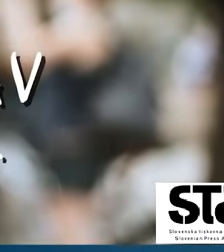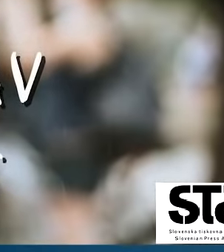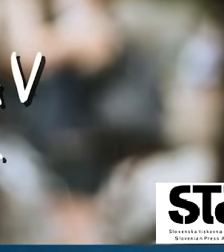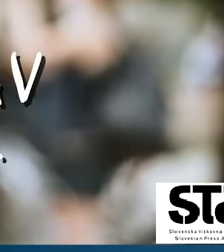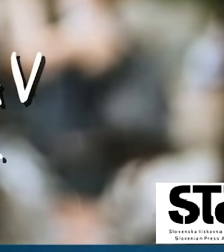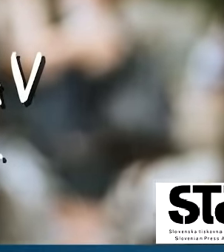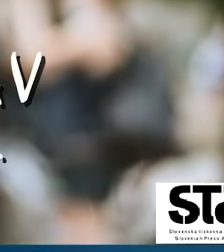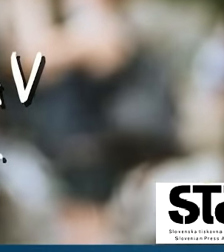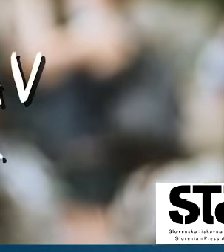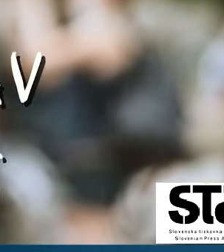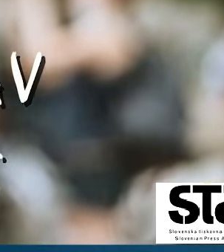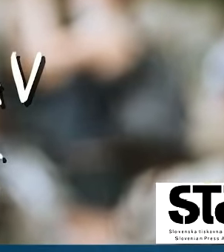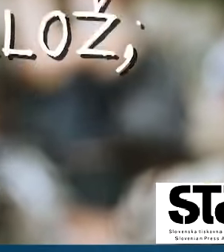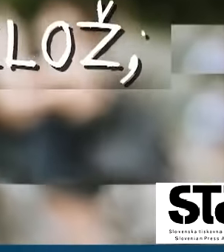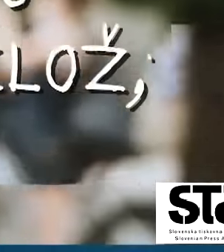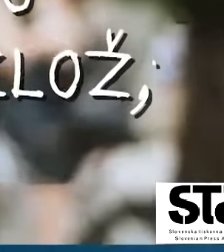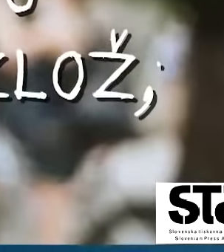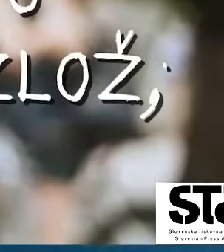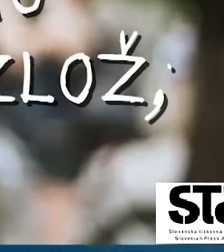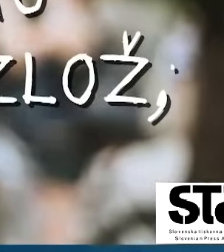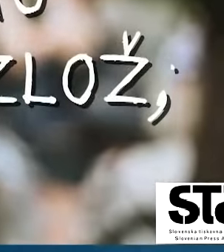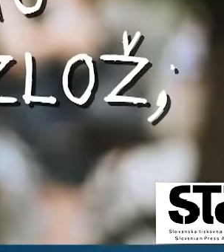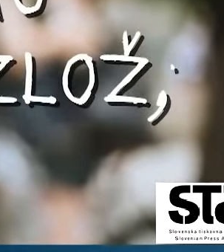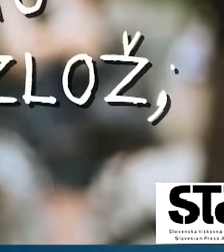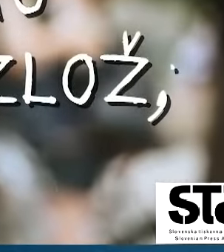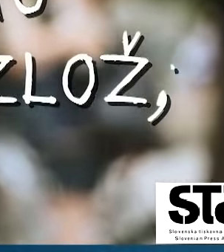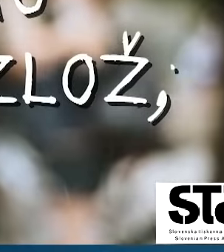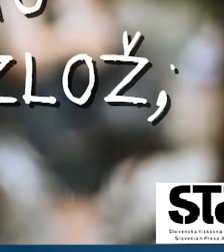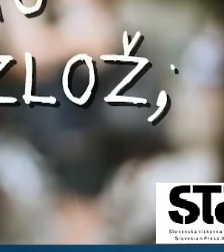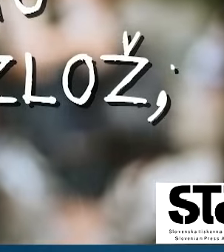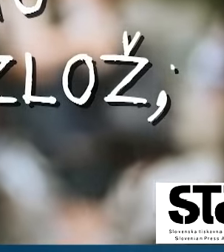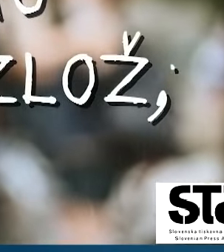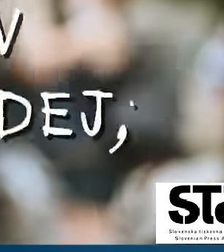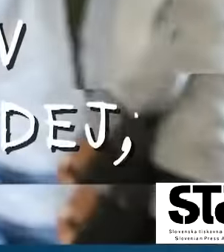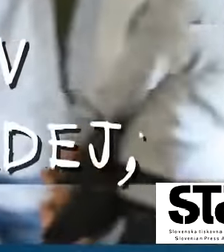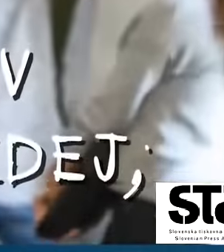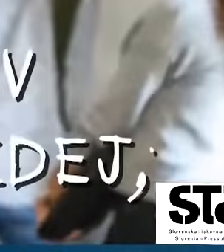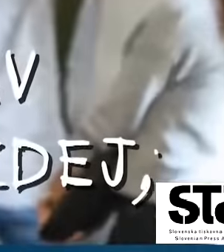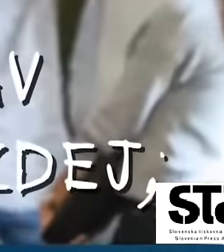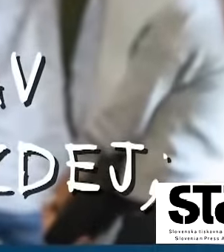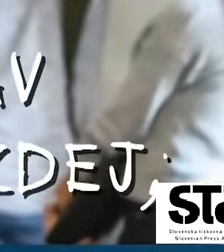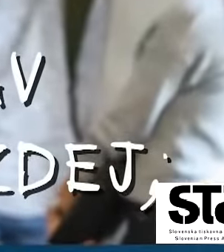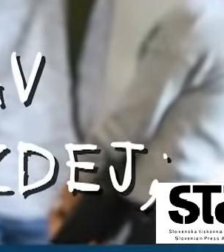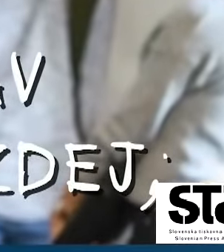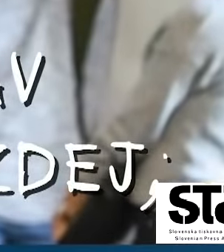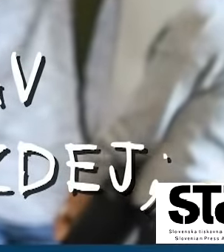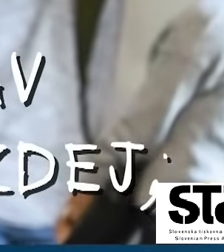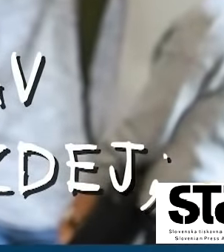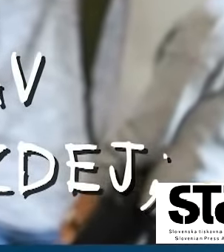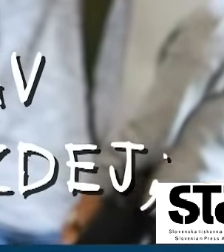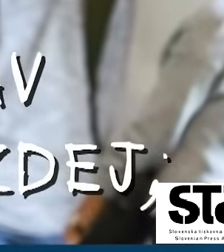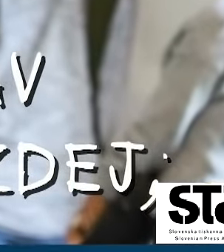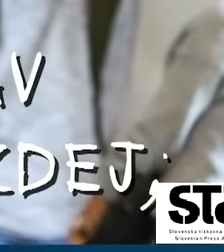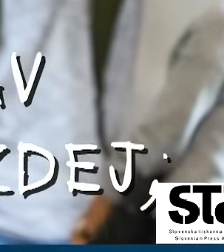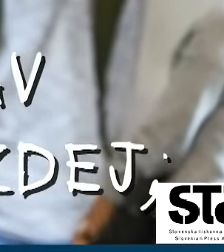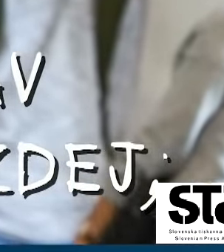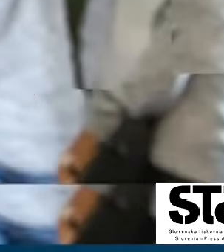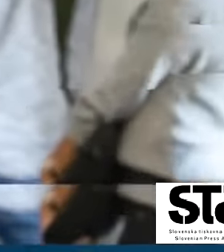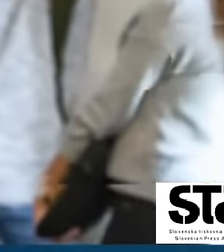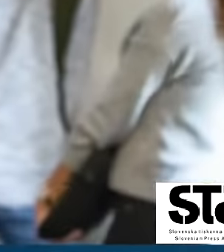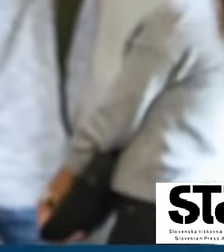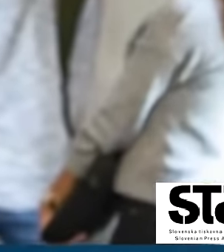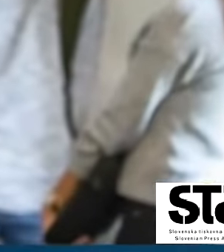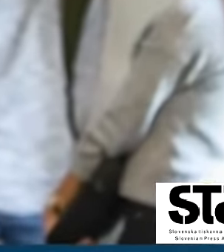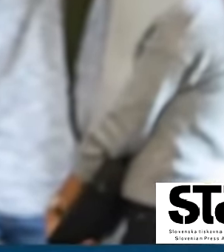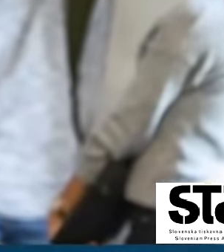Pa ostani zdrav, ep na lož Pa še drugmu folku, okol razlož Da če bomo ostani zdrav, vsi naložil si